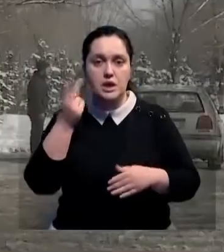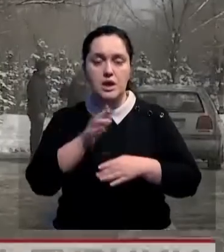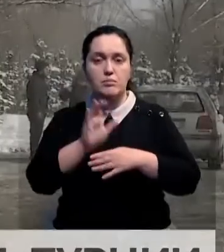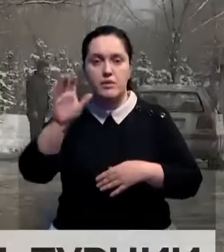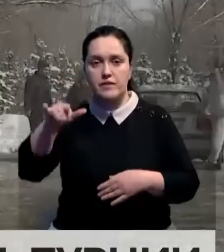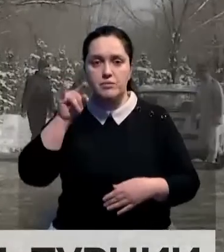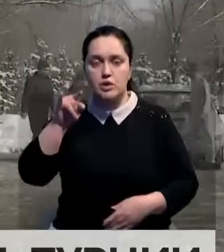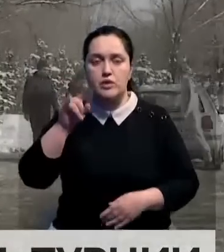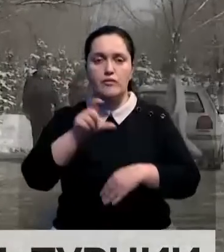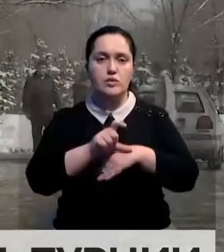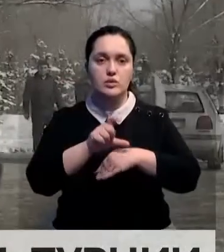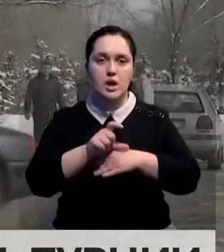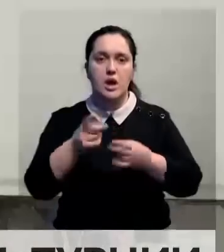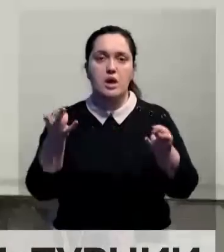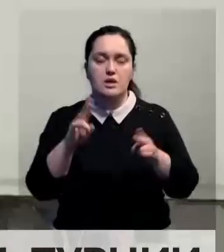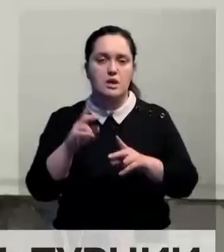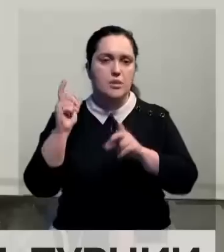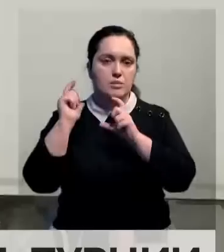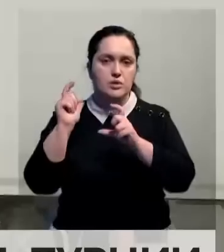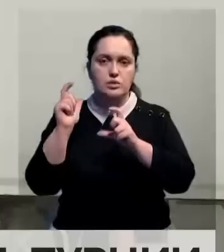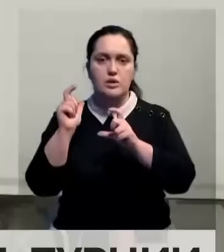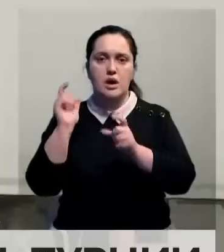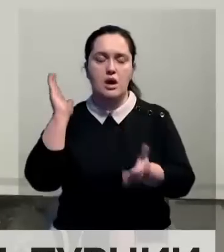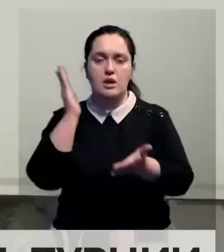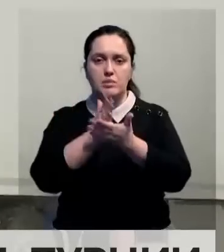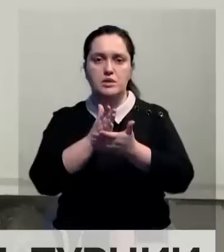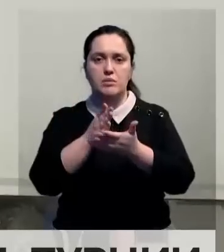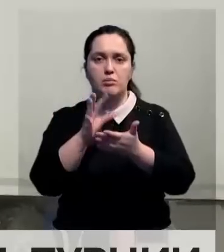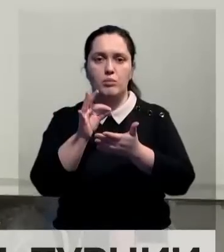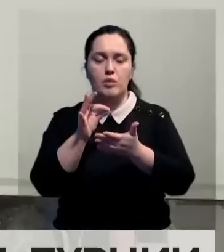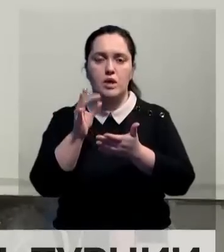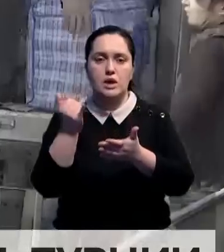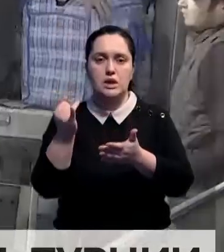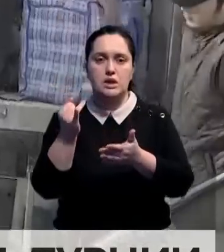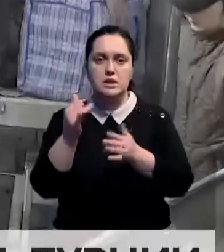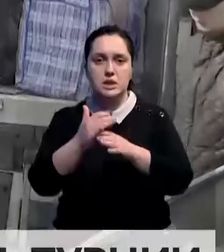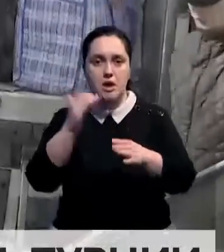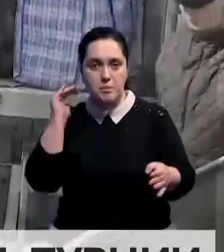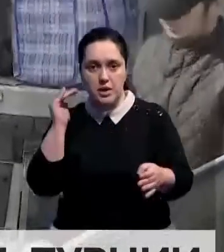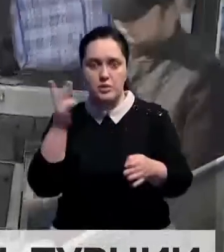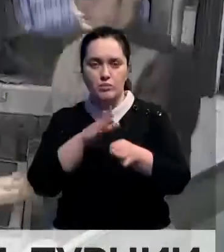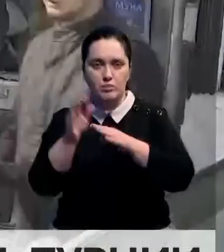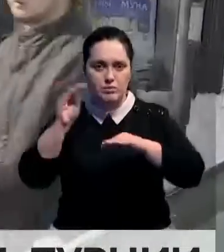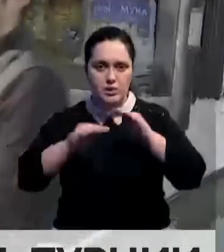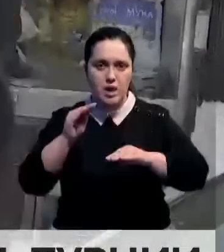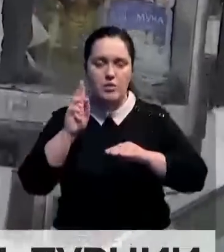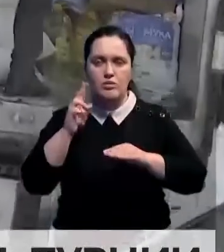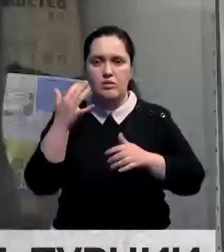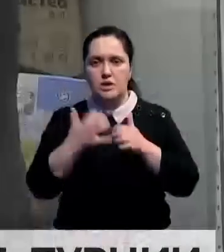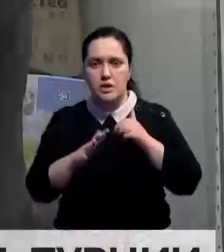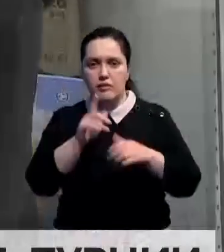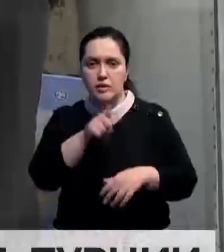Алматы для отправки самолетом в Турцию. Оставшиеся большегрузы отправятся в путь по мере их заполнения. Неравнодушные